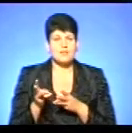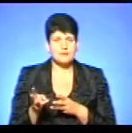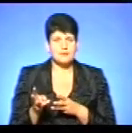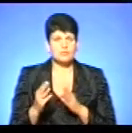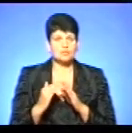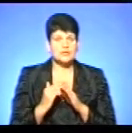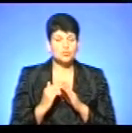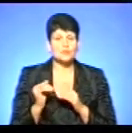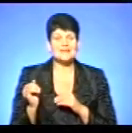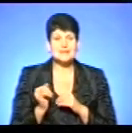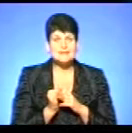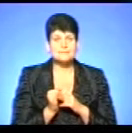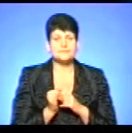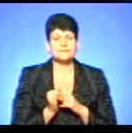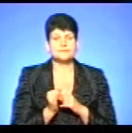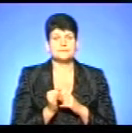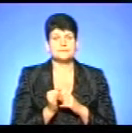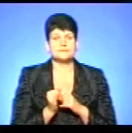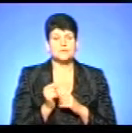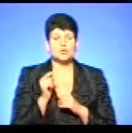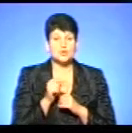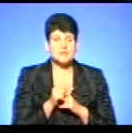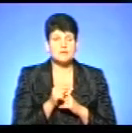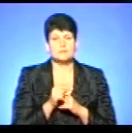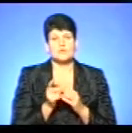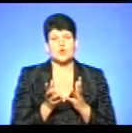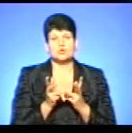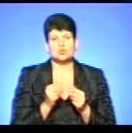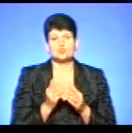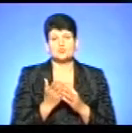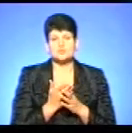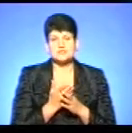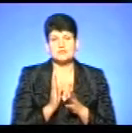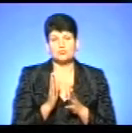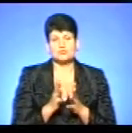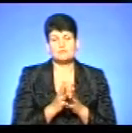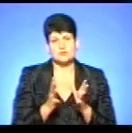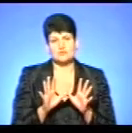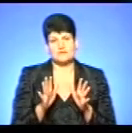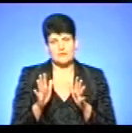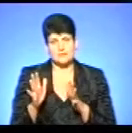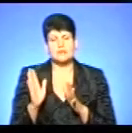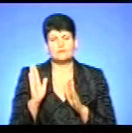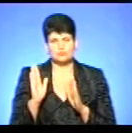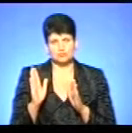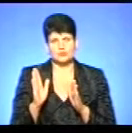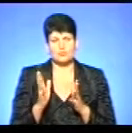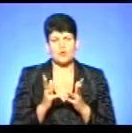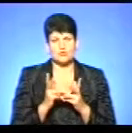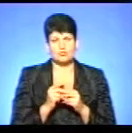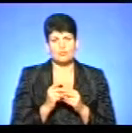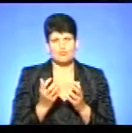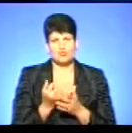будинку, і тоді по розрахунку субсидія більшості випадків буде по розрахунку